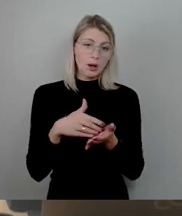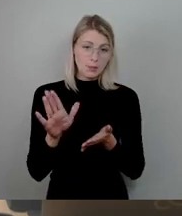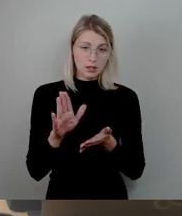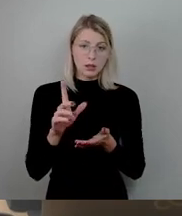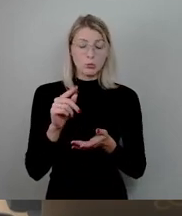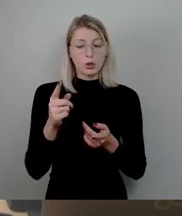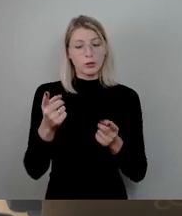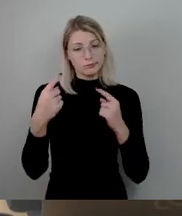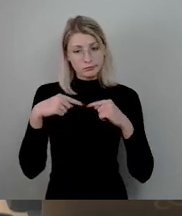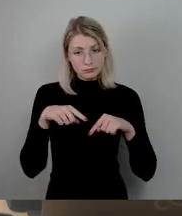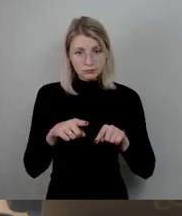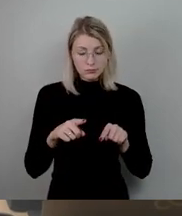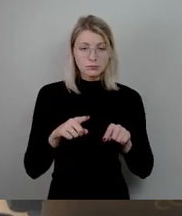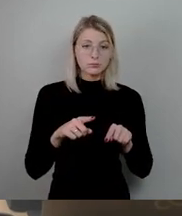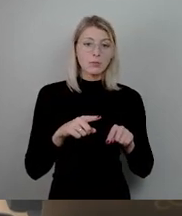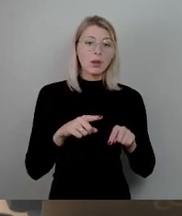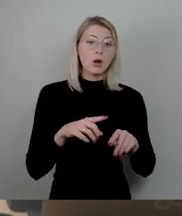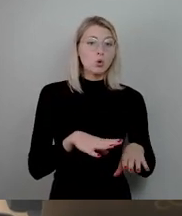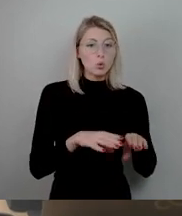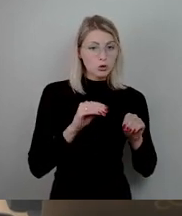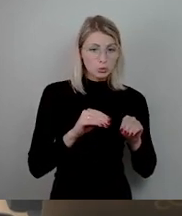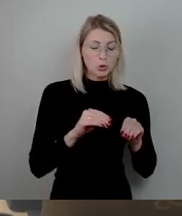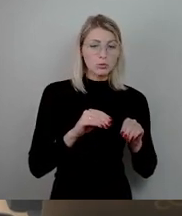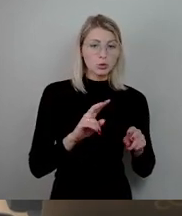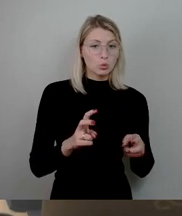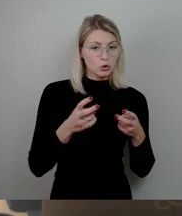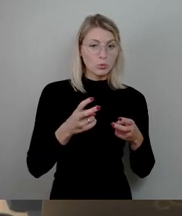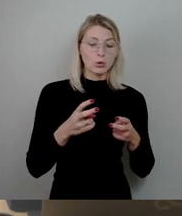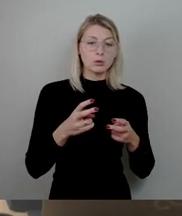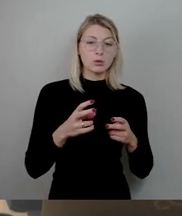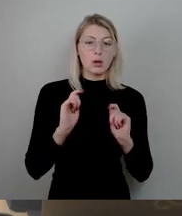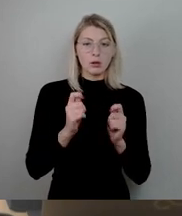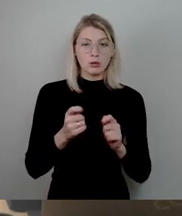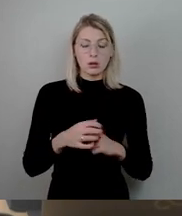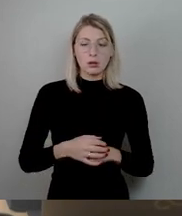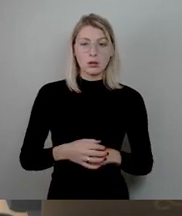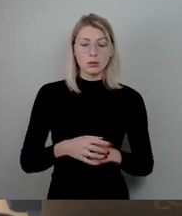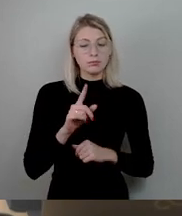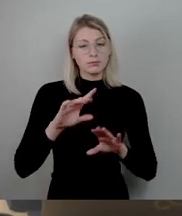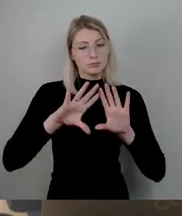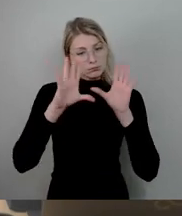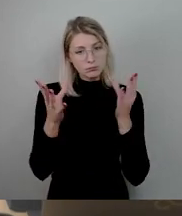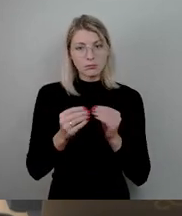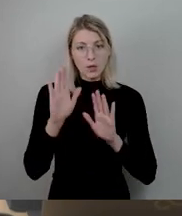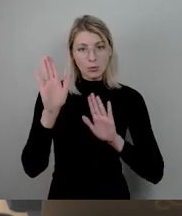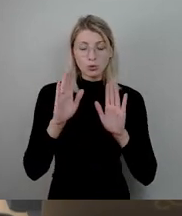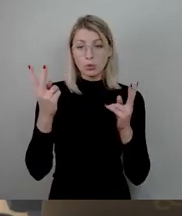Ursprungsantrag, den würde ich jetzt komplett abstimmen lassen. ist auch punktweise,